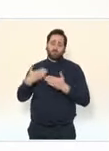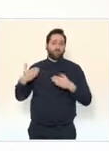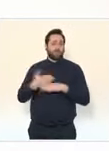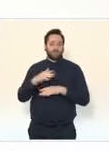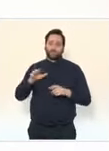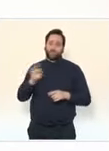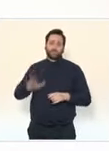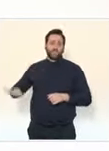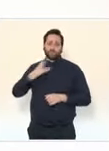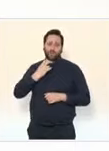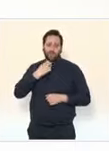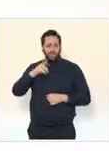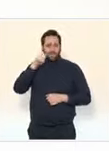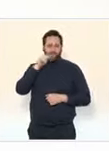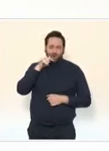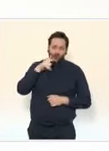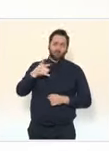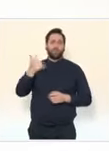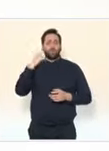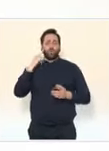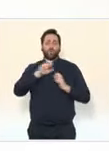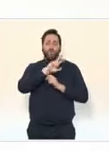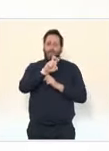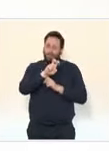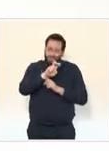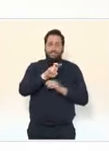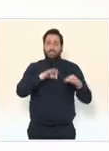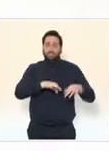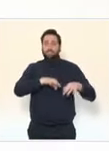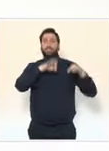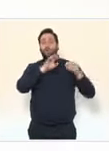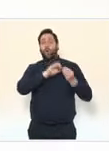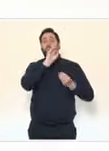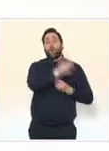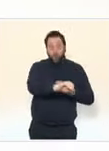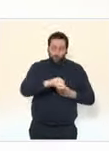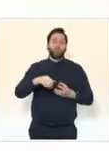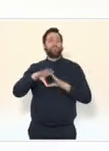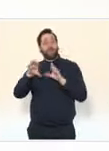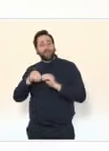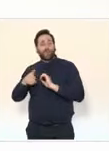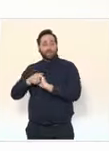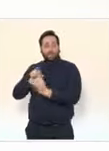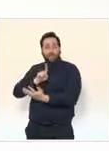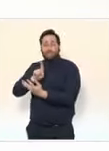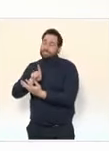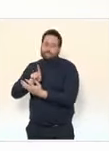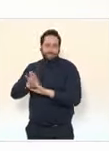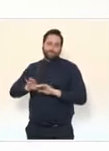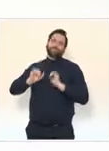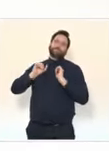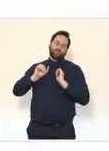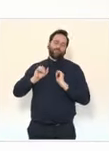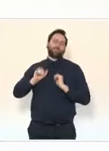déplacements, ils ne vont pas voir leurs proches et nous savons à quel point cela coûte à chacun d'entre nous. Ces efforts, comme vient de l'expliquer monsieur le Premier